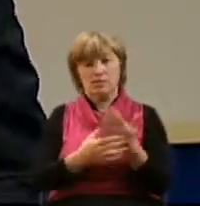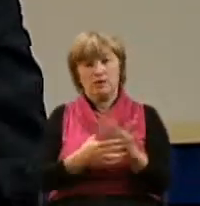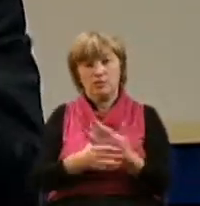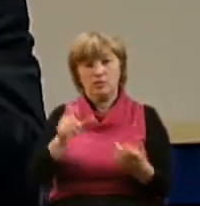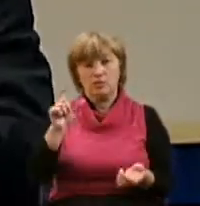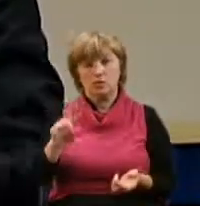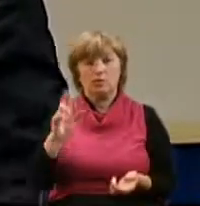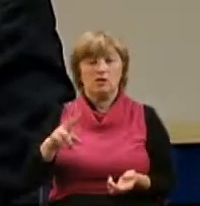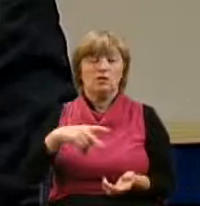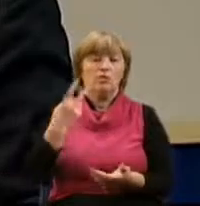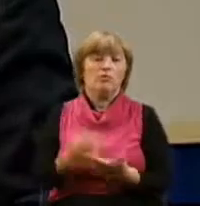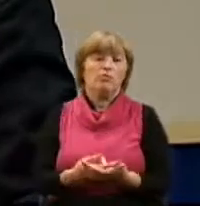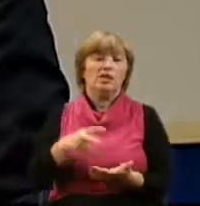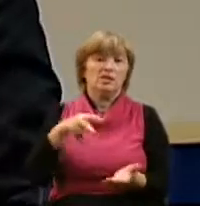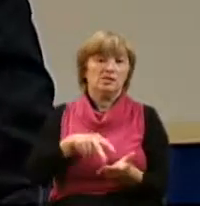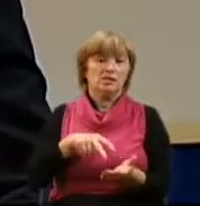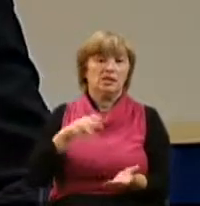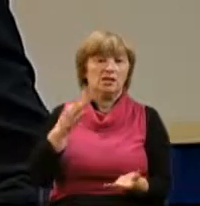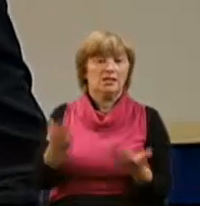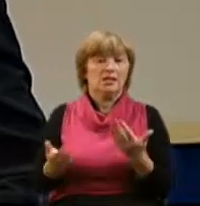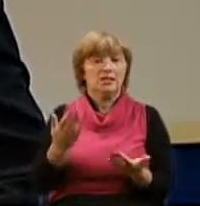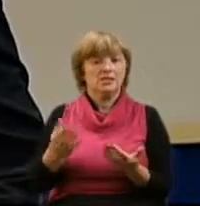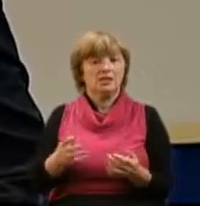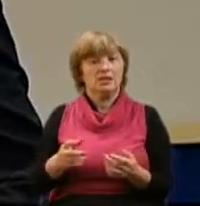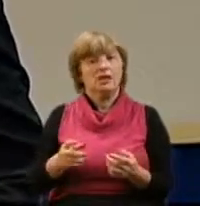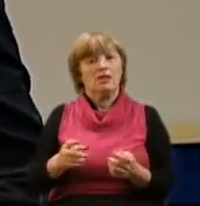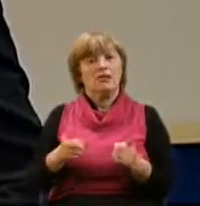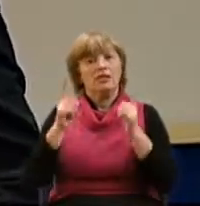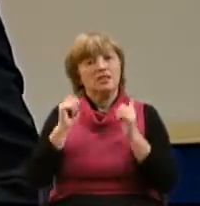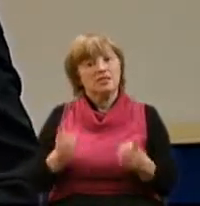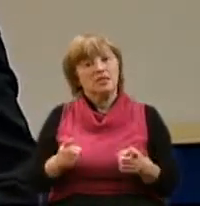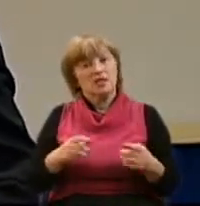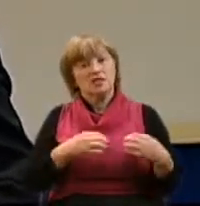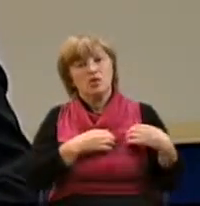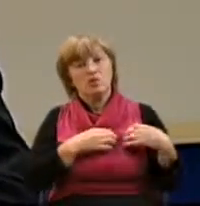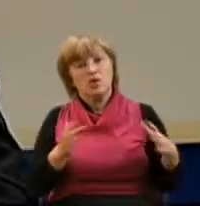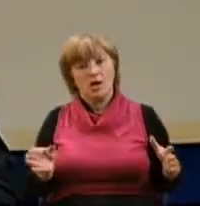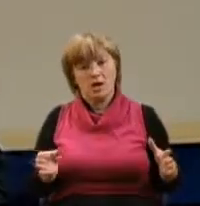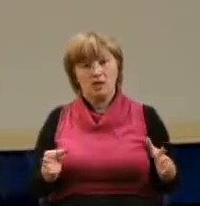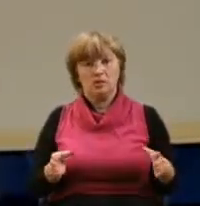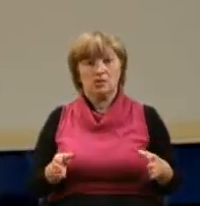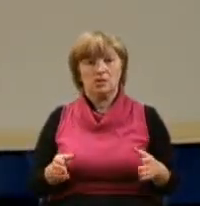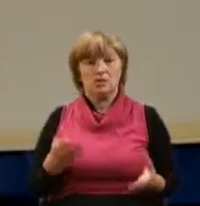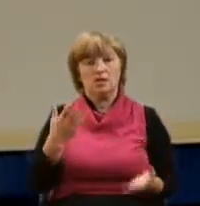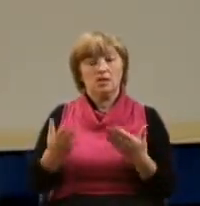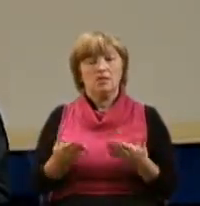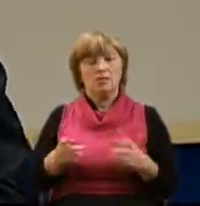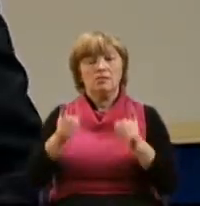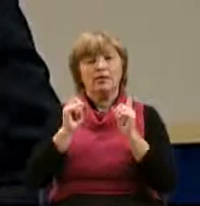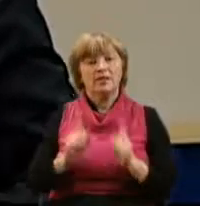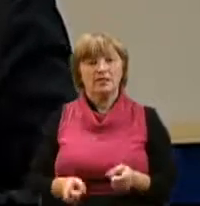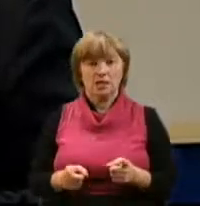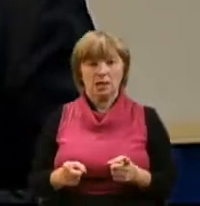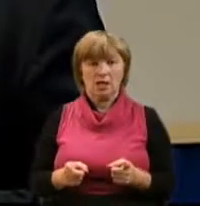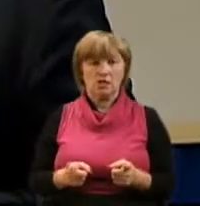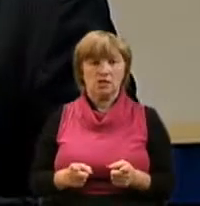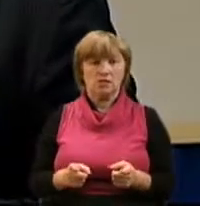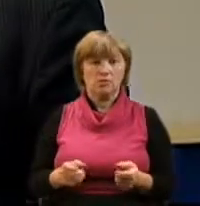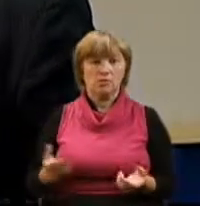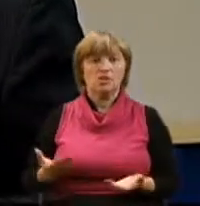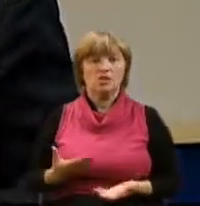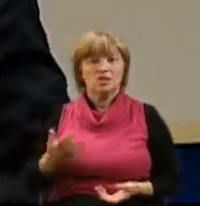которые упали встать, только если они, конечно же, по-настоящему каются, только же, конечно, если они по-настоящему